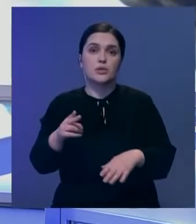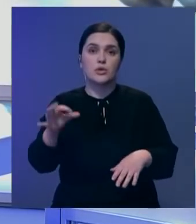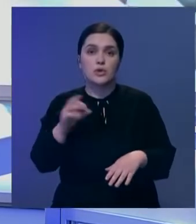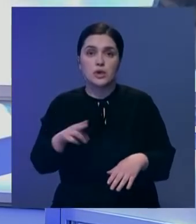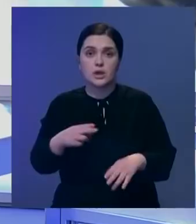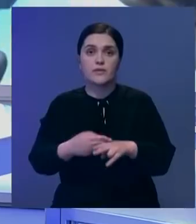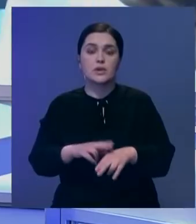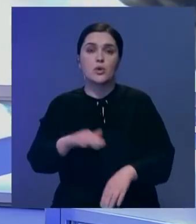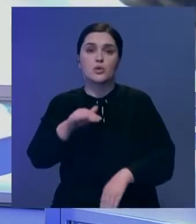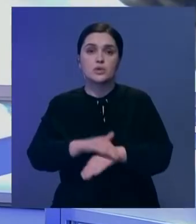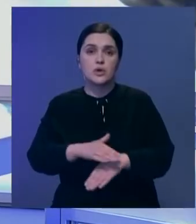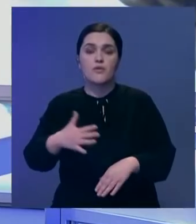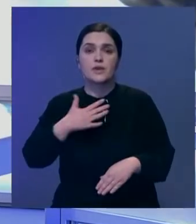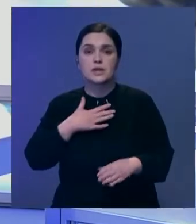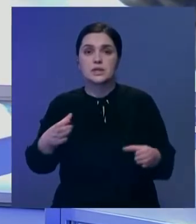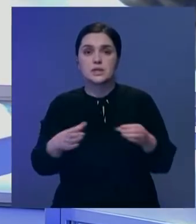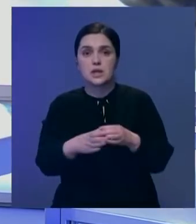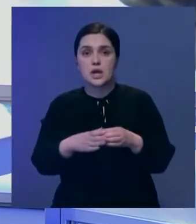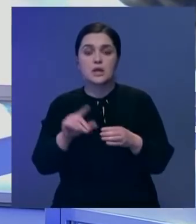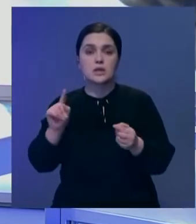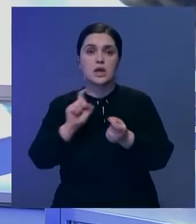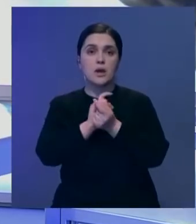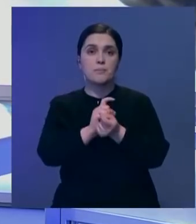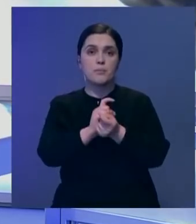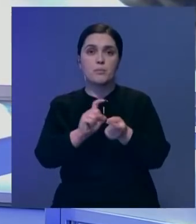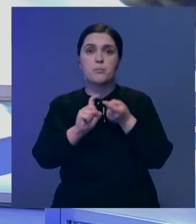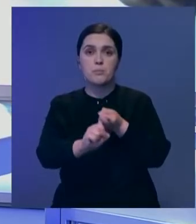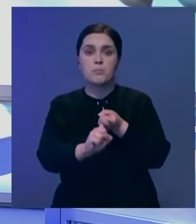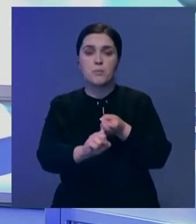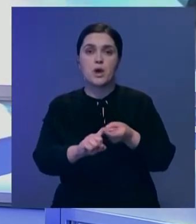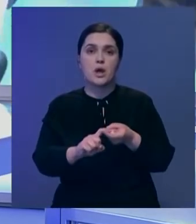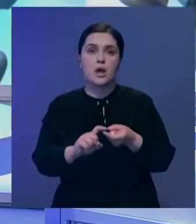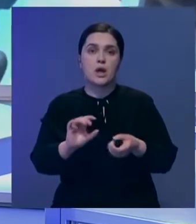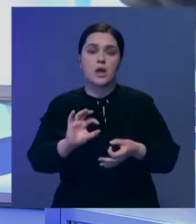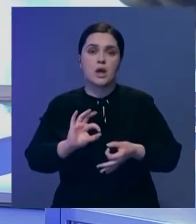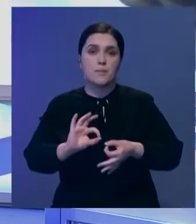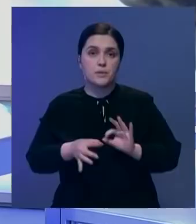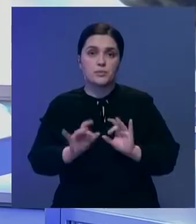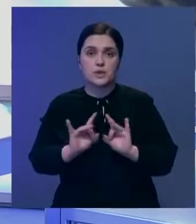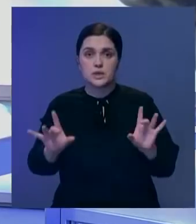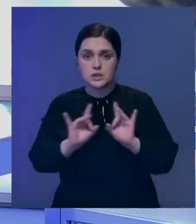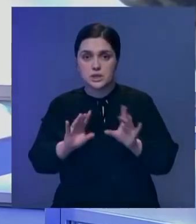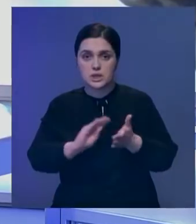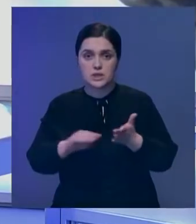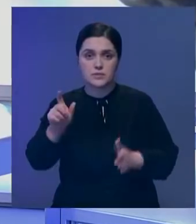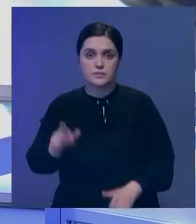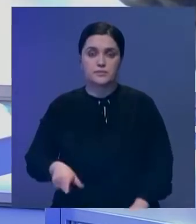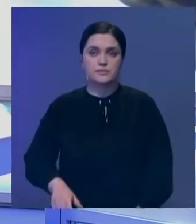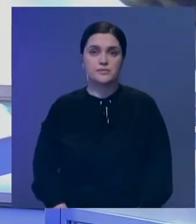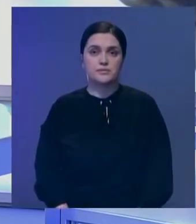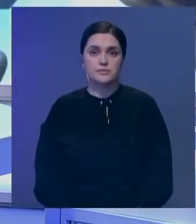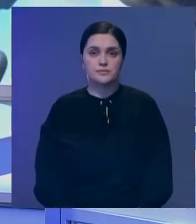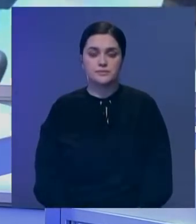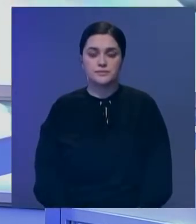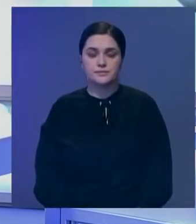больных ковида. Установлена также кислородная станция. Как там борются с инфекцией, подробно расскажет моя коллега.